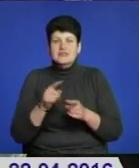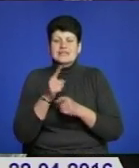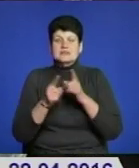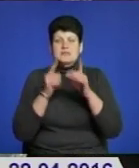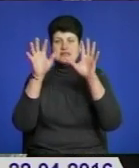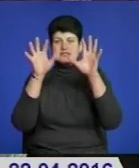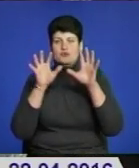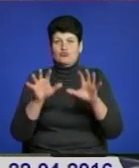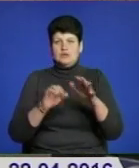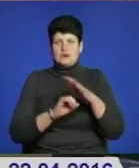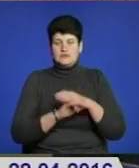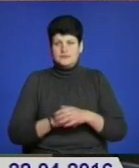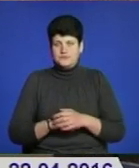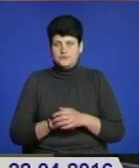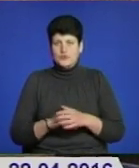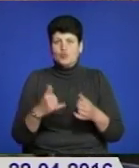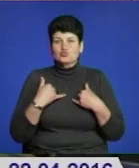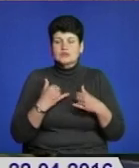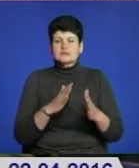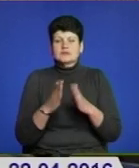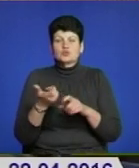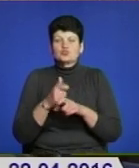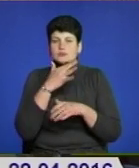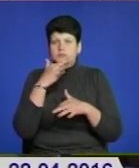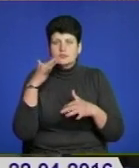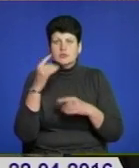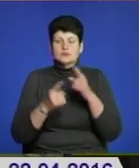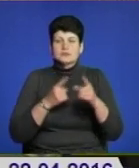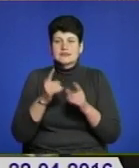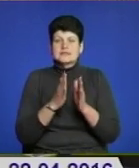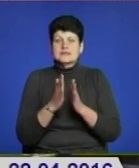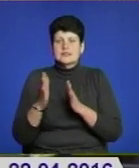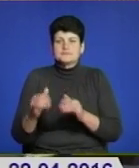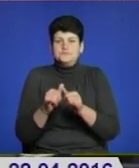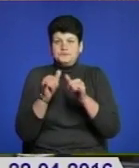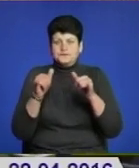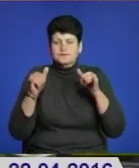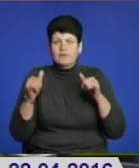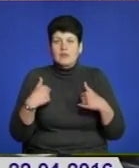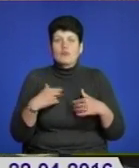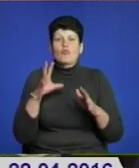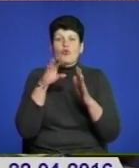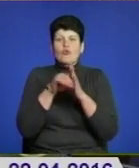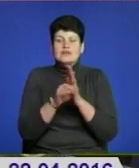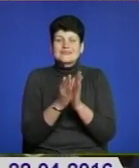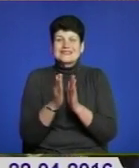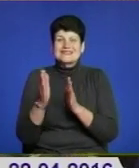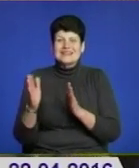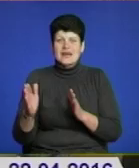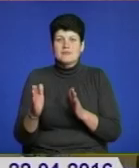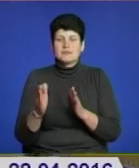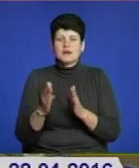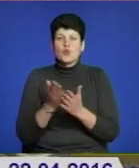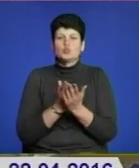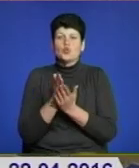законодавчій базі. У нас в системі дуже багато змін, система динамічно розвивається, ми запроваджуємо систему дистанційного